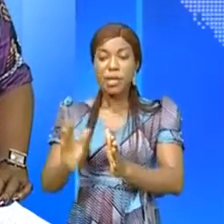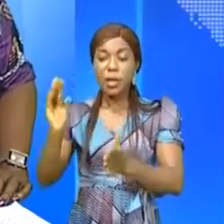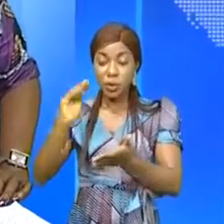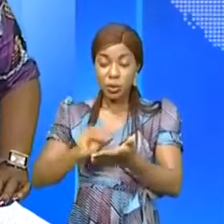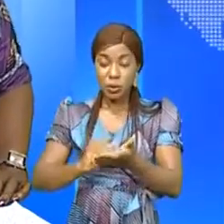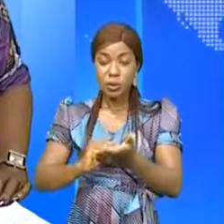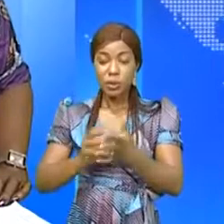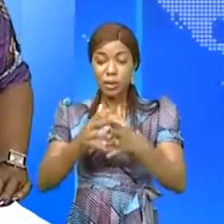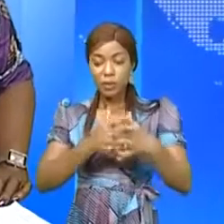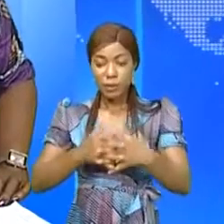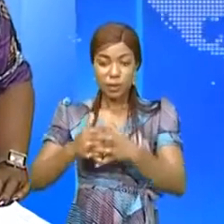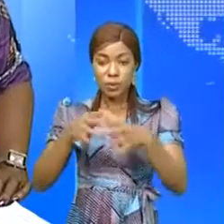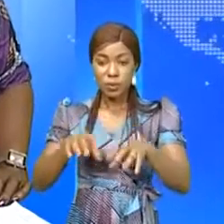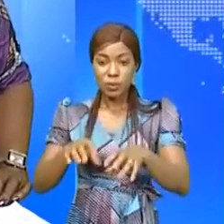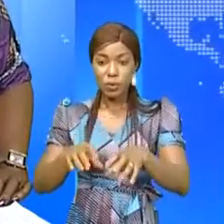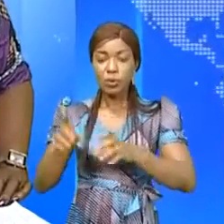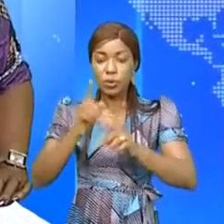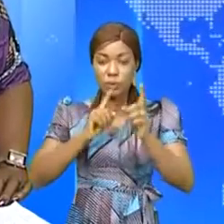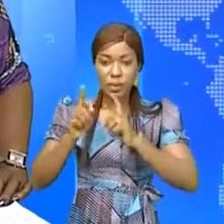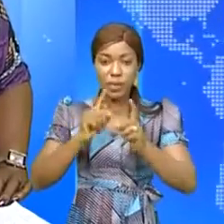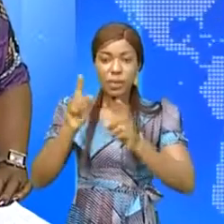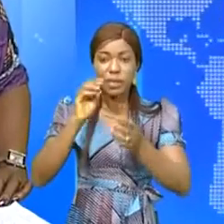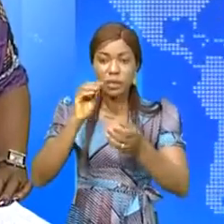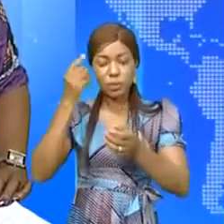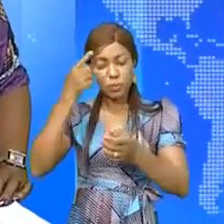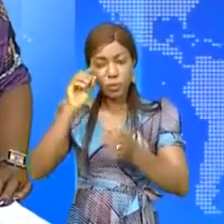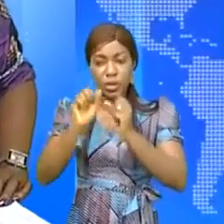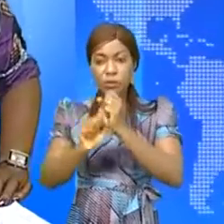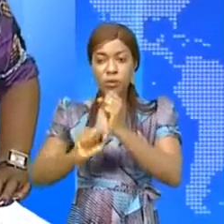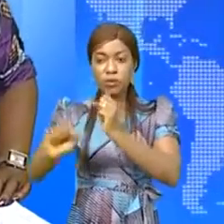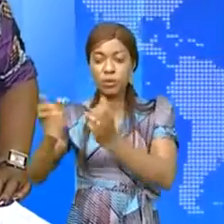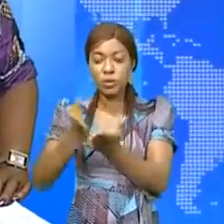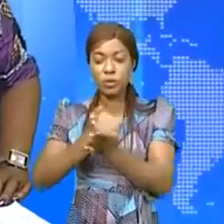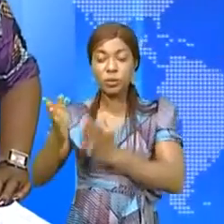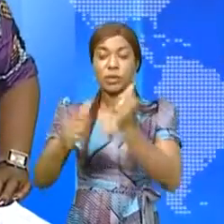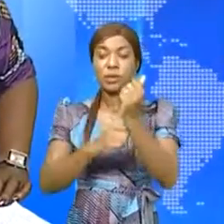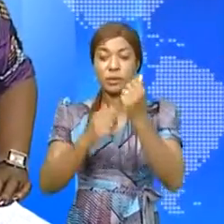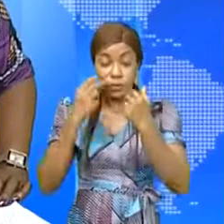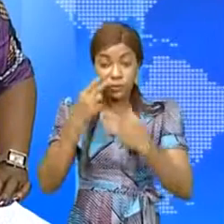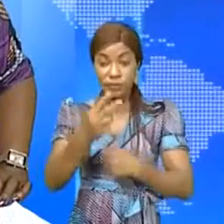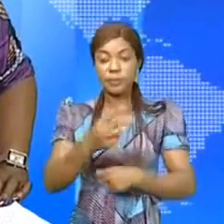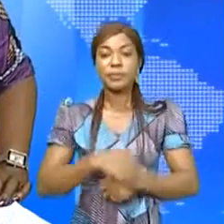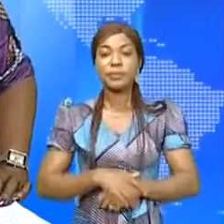démocratique du Congo et avec lui ils ont parlé promotion des droits humains. José Baytouabou